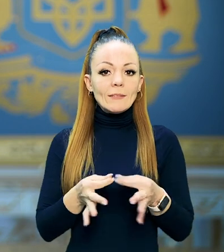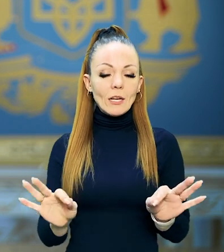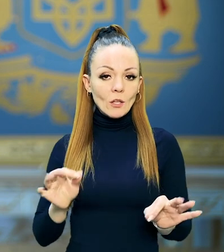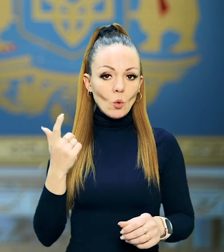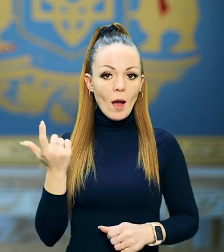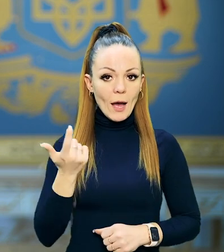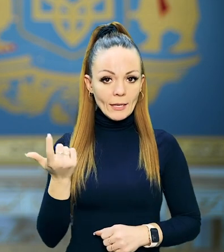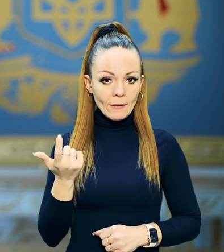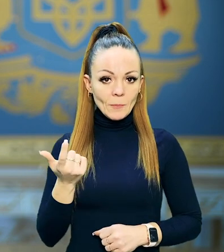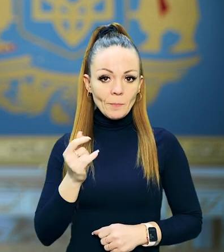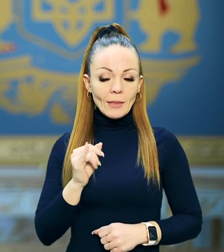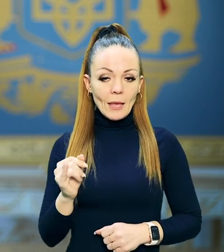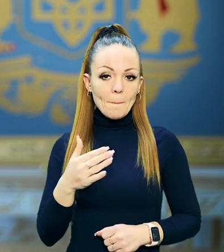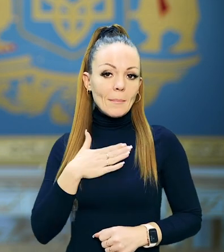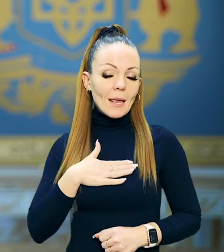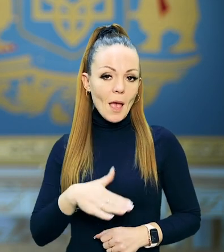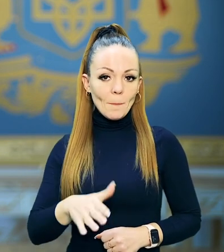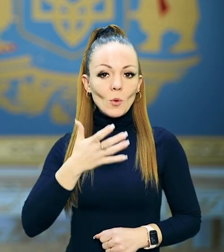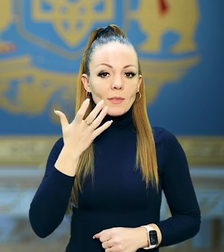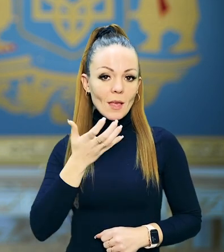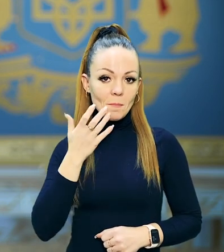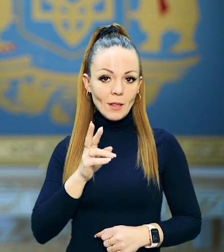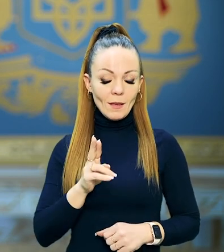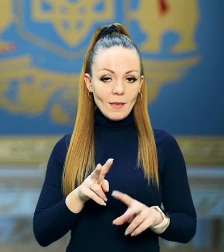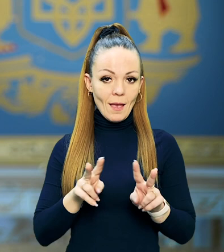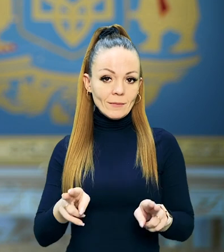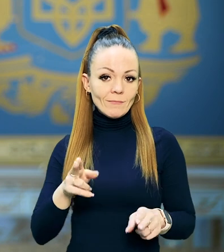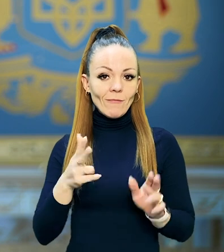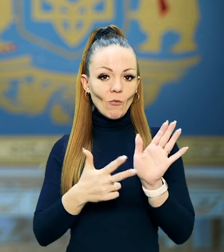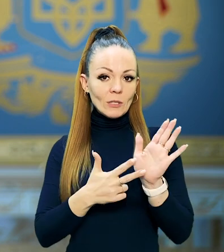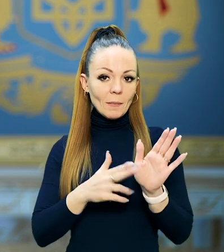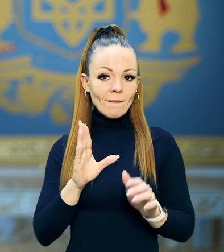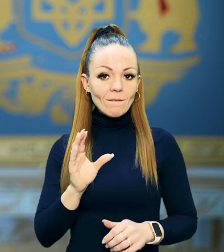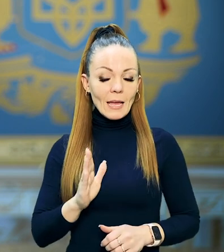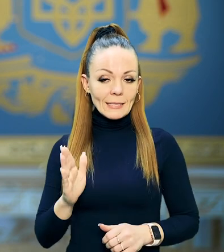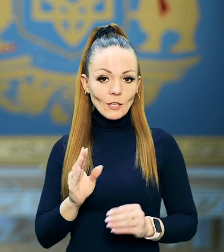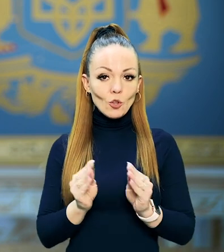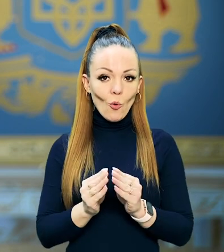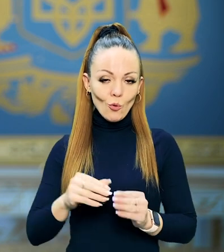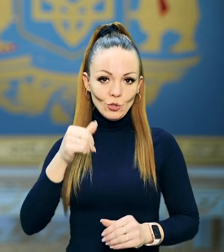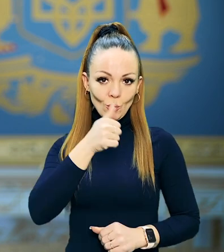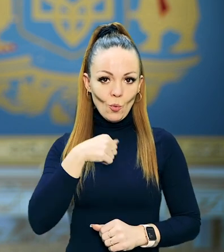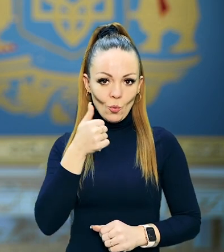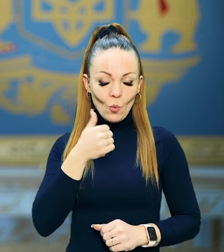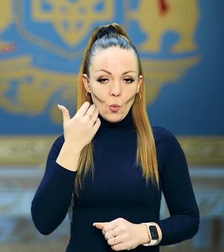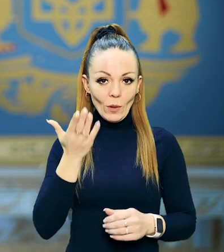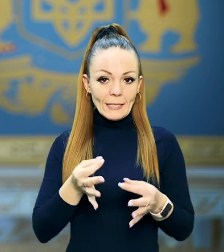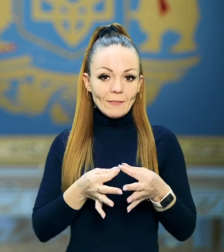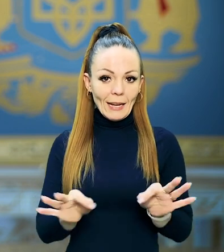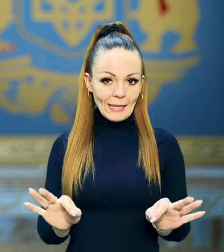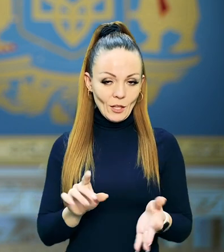звільнено Харків. І приємно теплих, як 8 вересня того ж року, коли